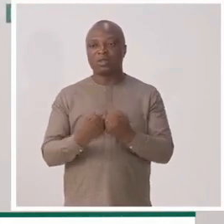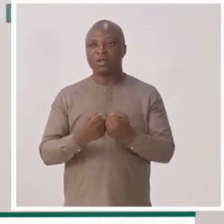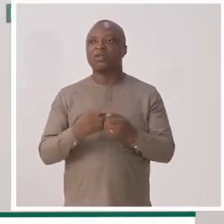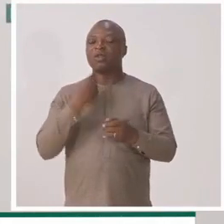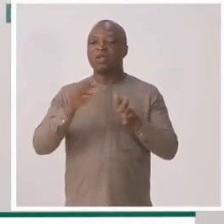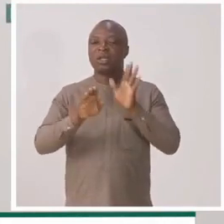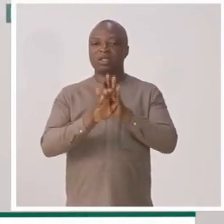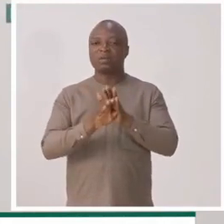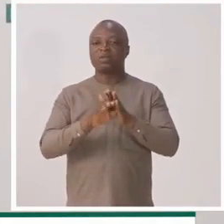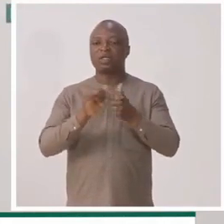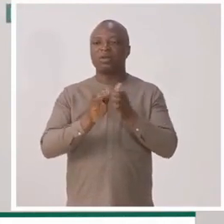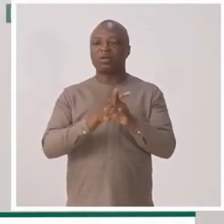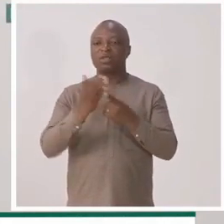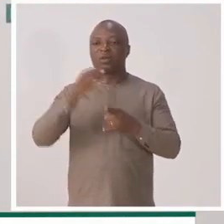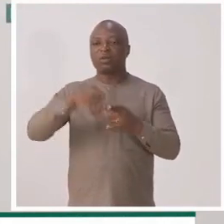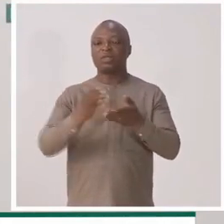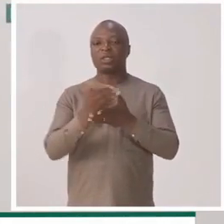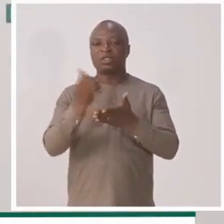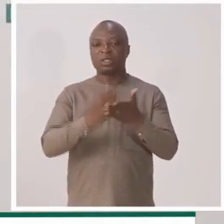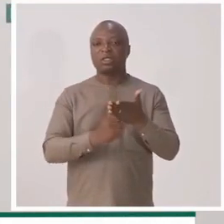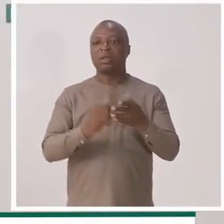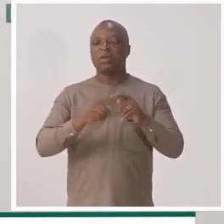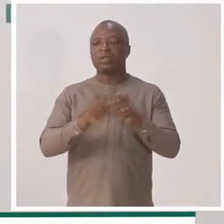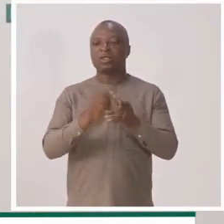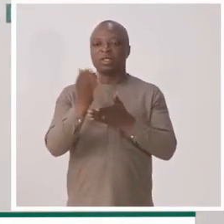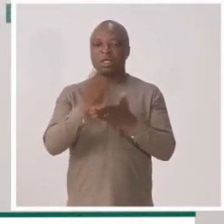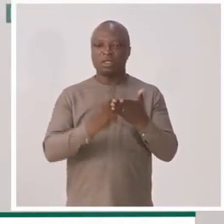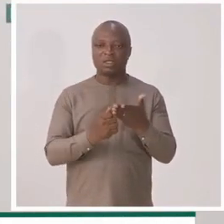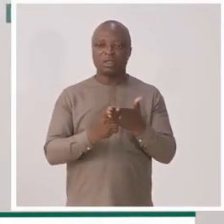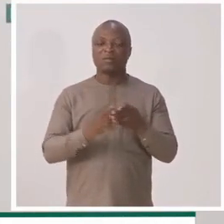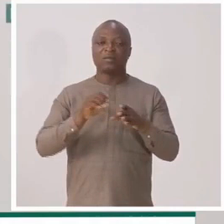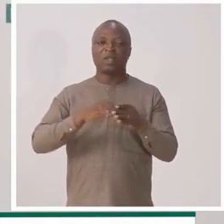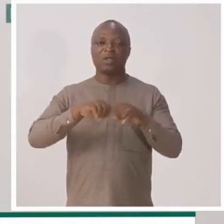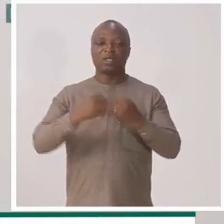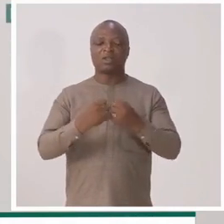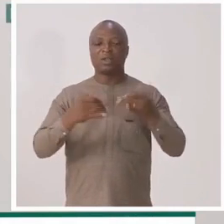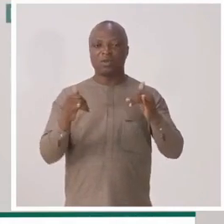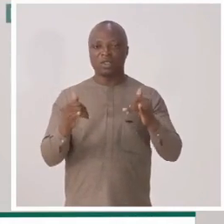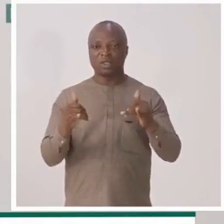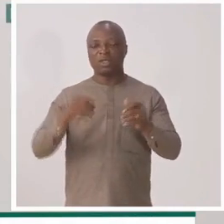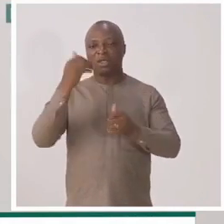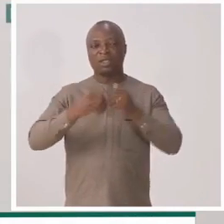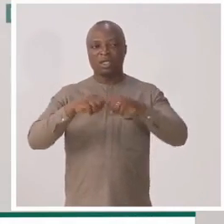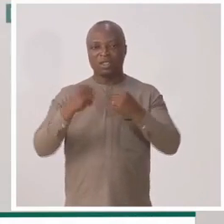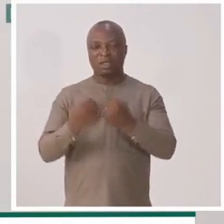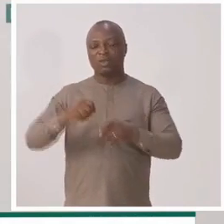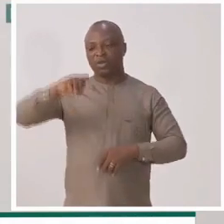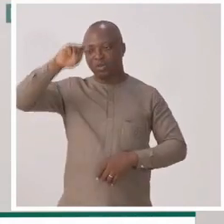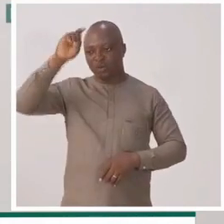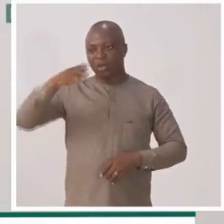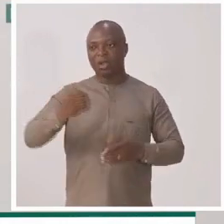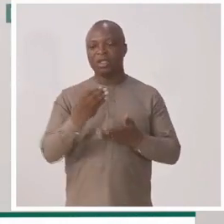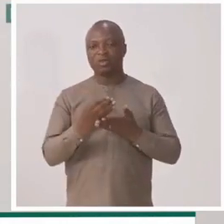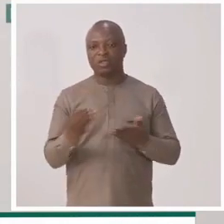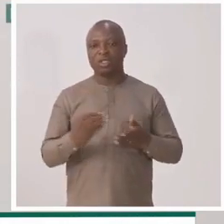par secteur. Je vous ai donné un exemple, ça ne concerne que les artistes, mais il n'y a pas que les artistes dans le secteur des loisirs. Chaque secteur